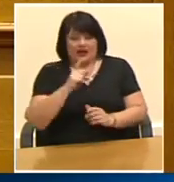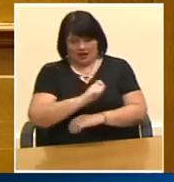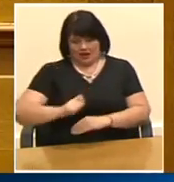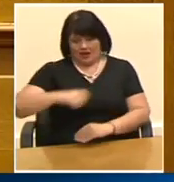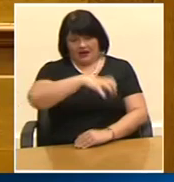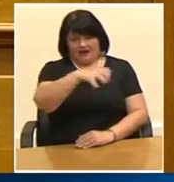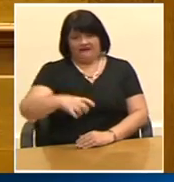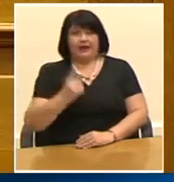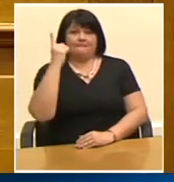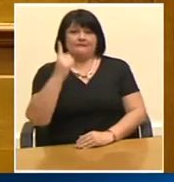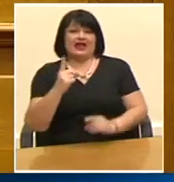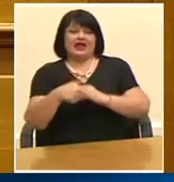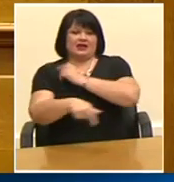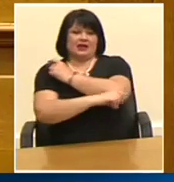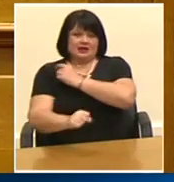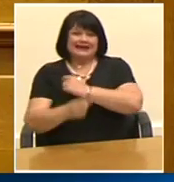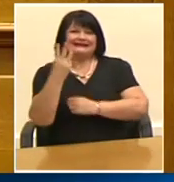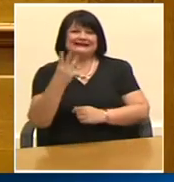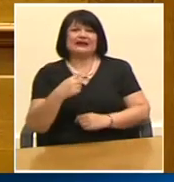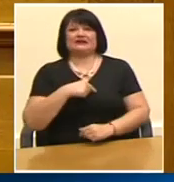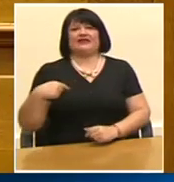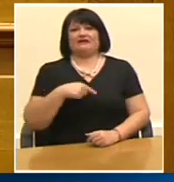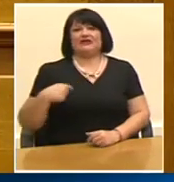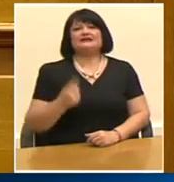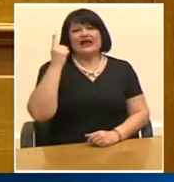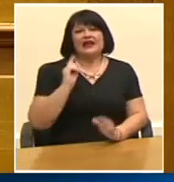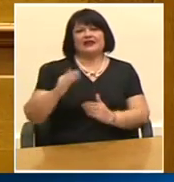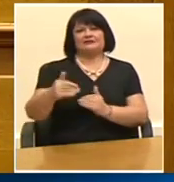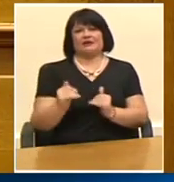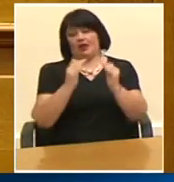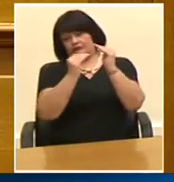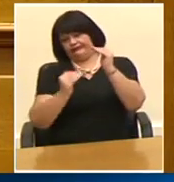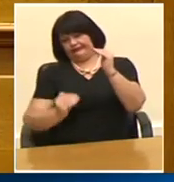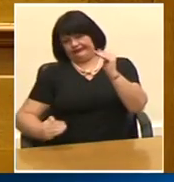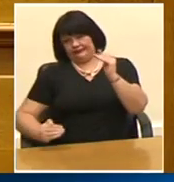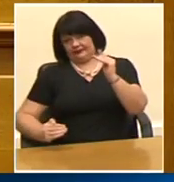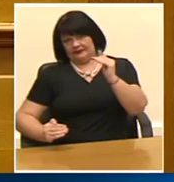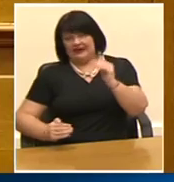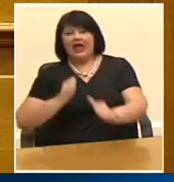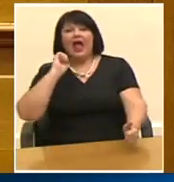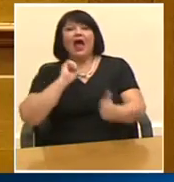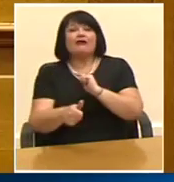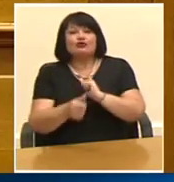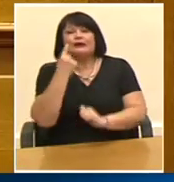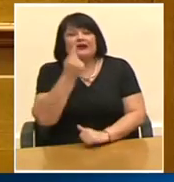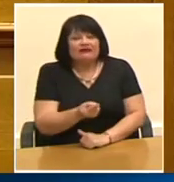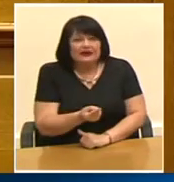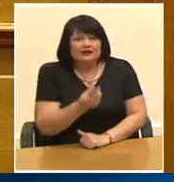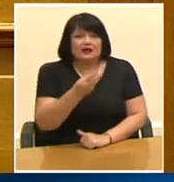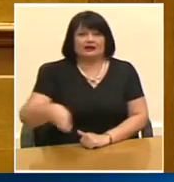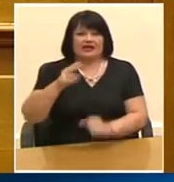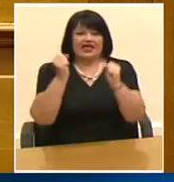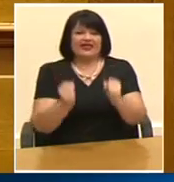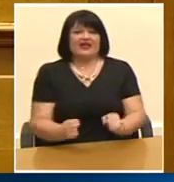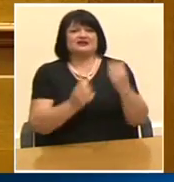γενικής διεύθυνσης τριών διευθύνσεων και ενός τμήματος. Αυτομάτως δηλαδή έχουμε άξη των θέσεων